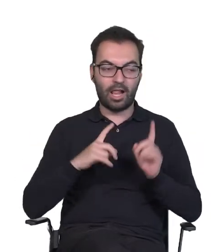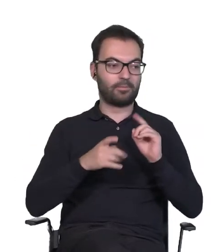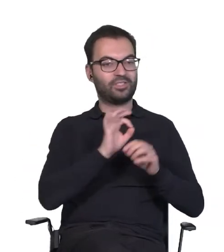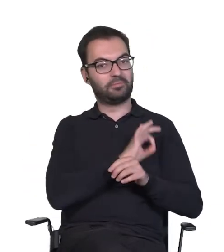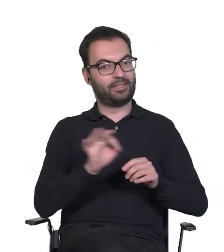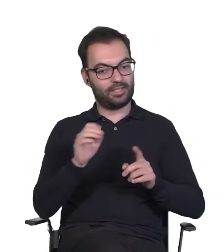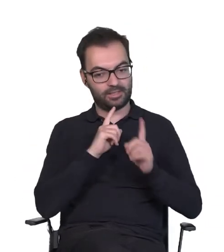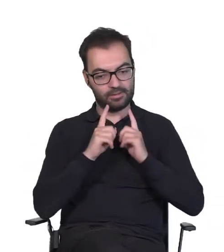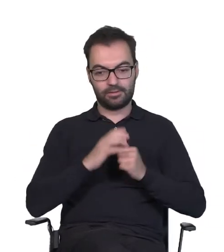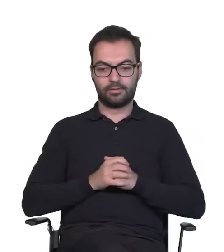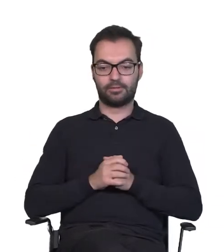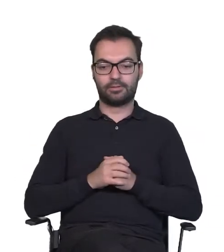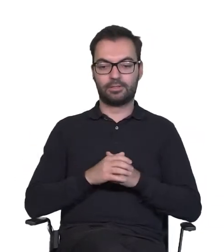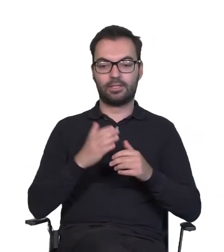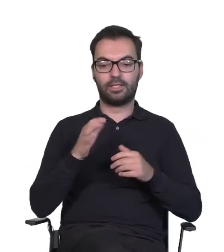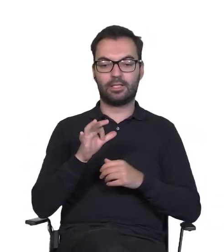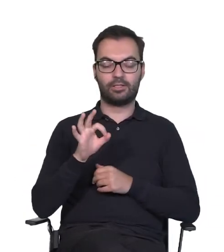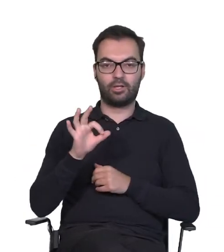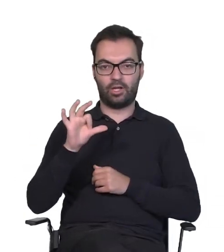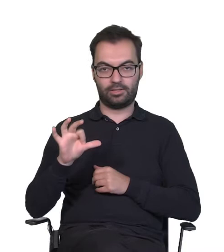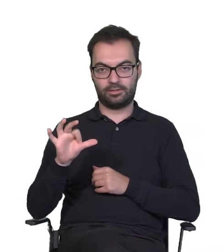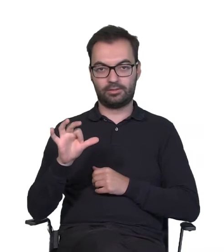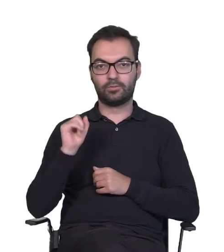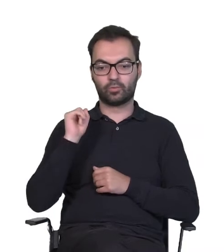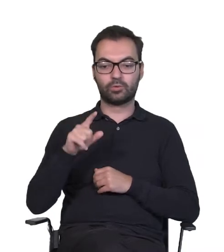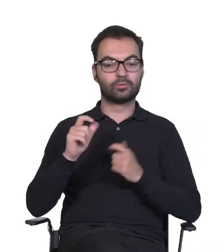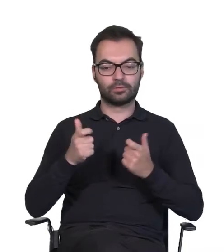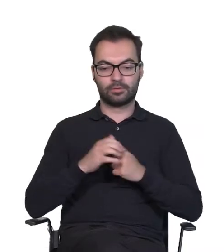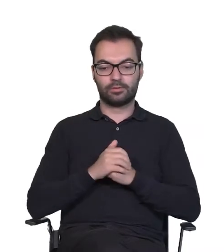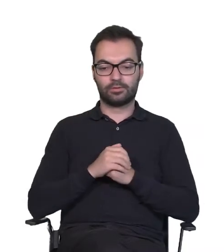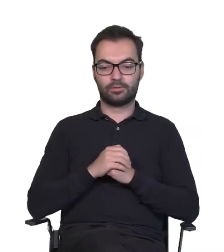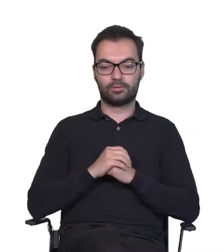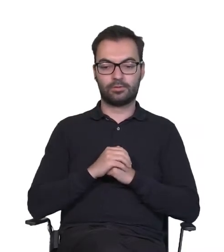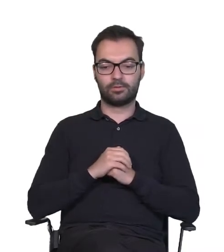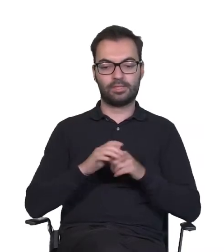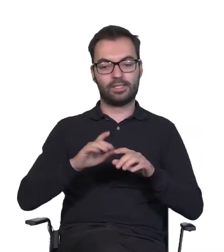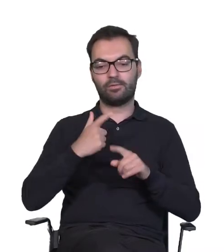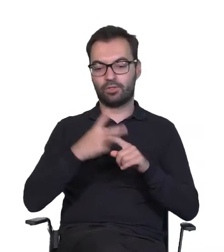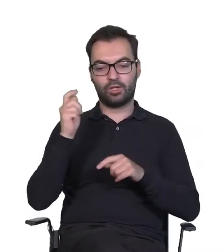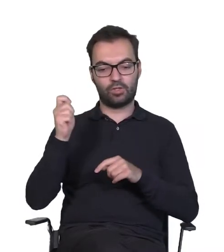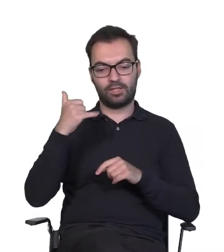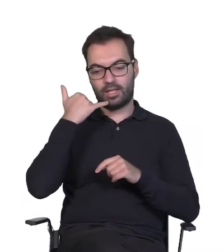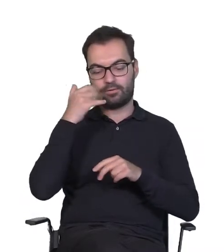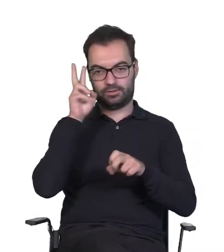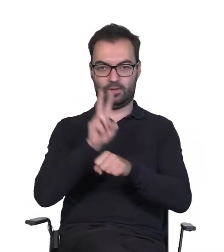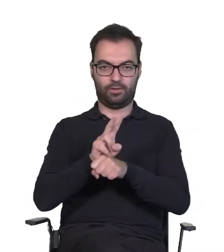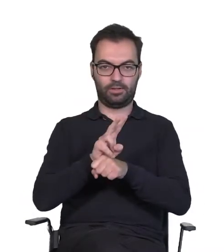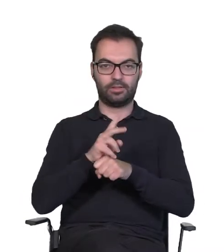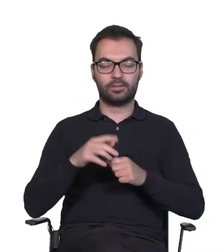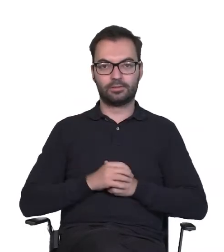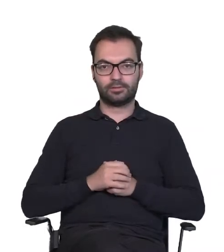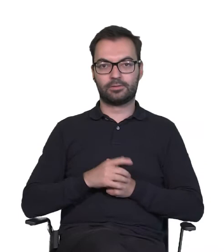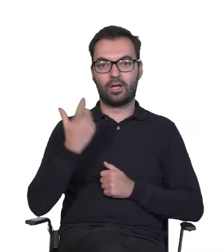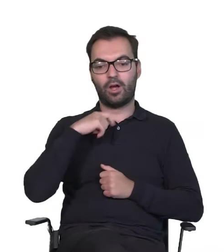w zakładce SOS mamy zawarte całodobowe telefony zaufania dla osób